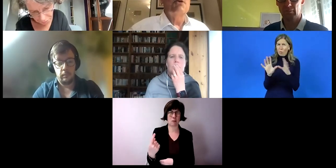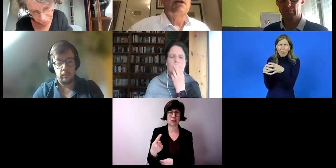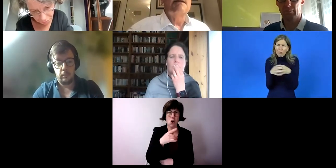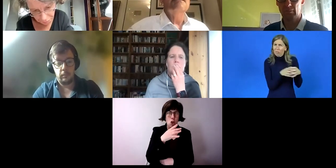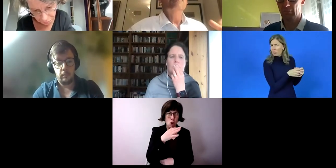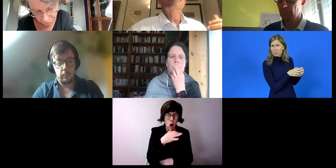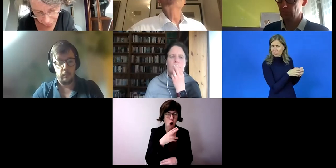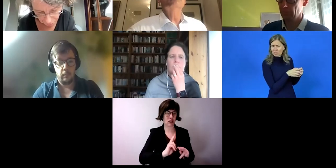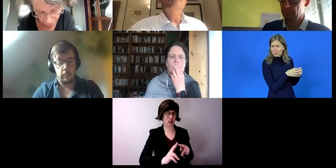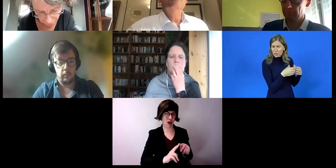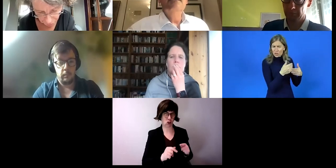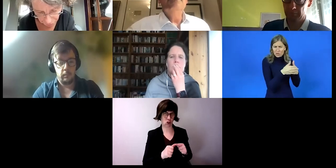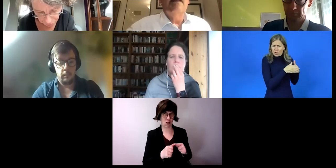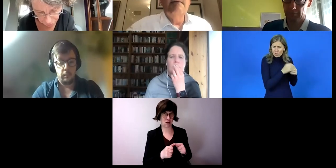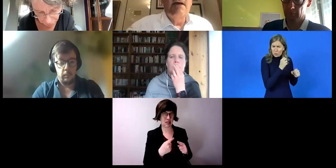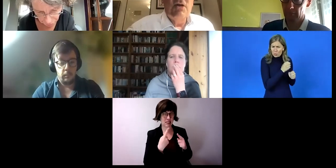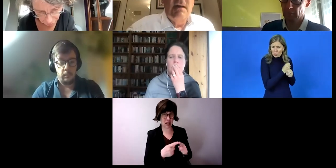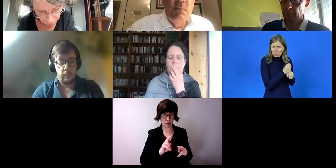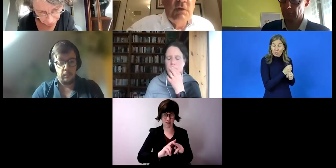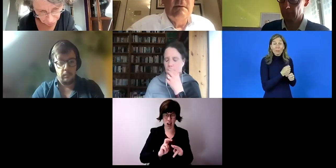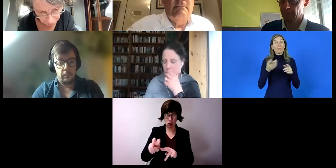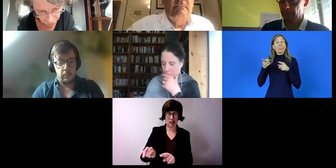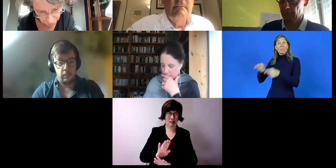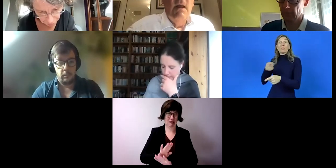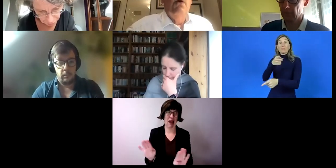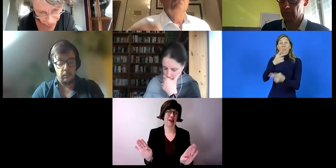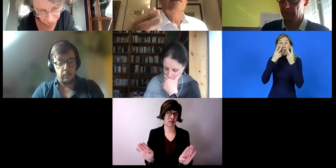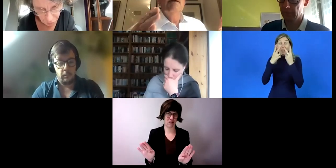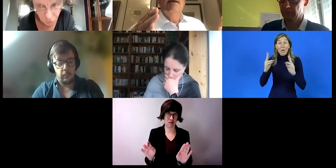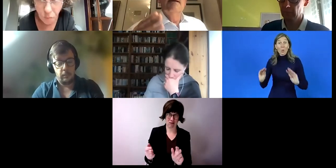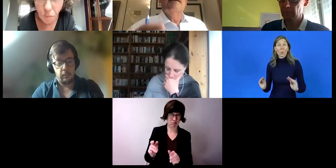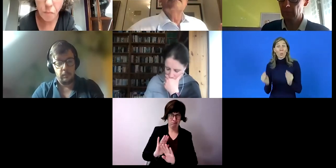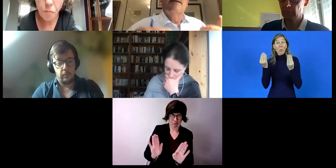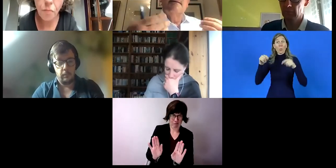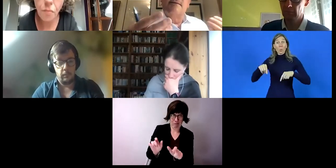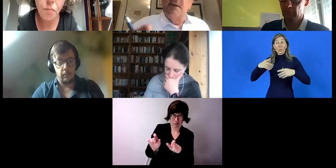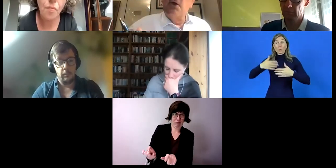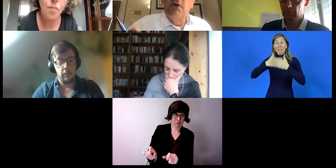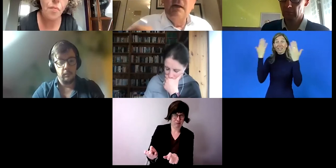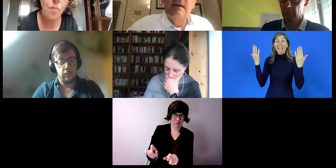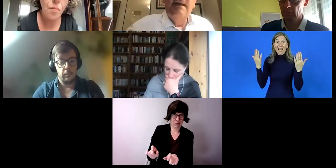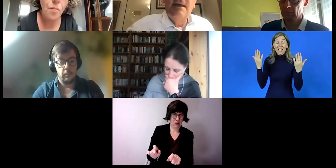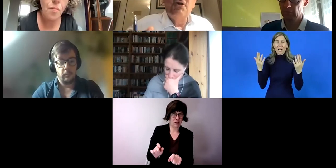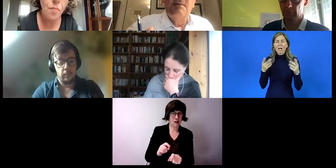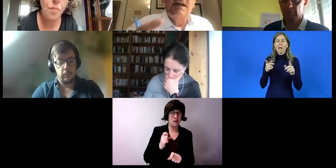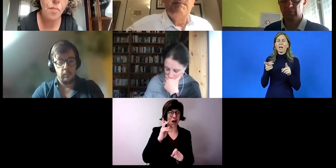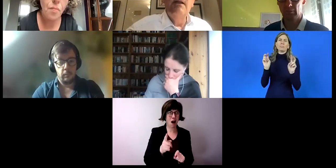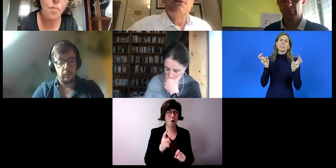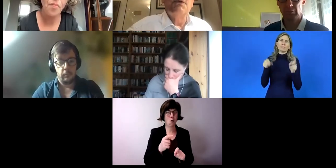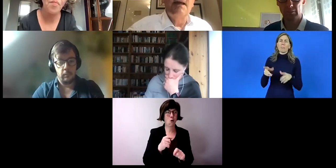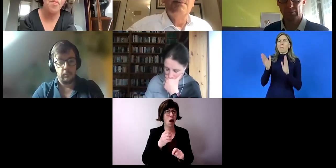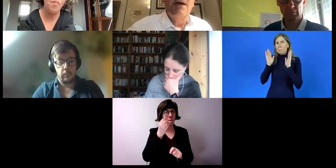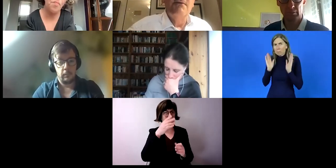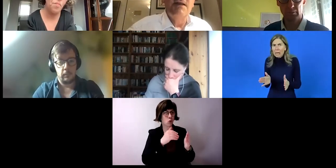einer Werkstätte sind, dass die nicht in eine Werkstätte müssen. Und da gehört natürlich jetzt schon einmal das